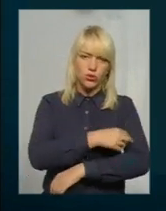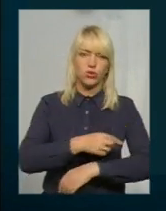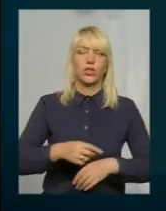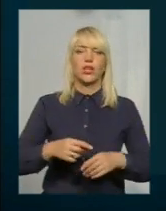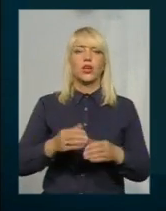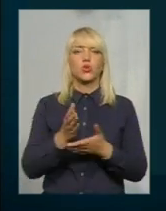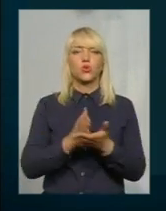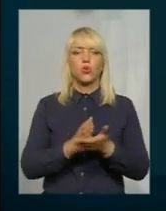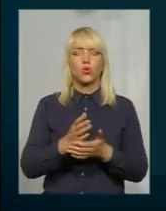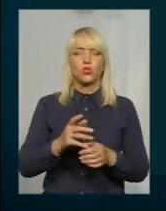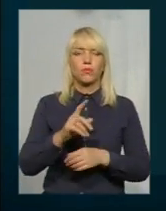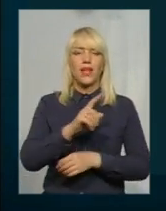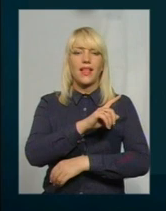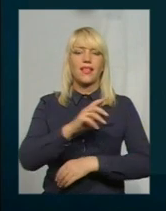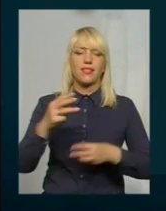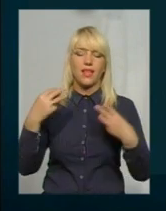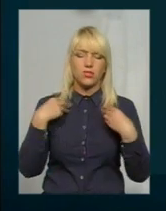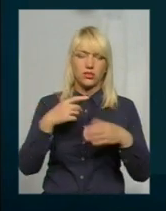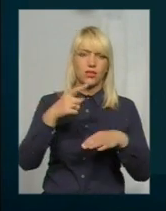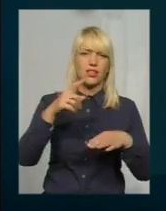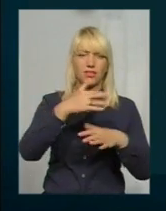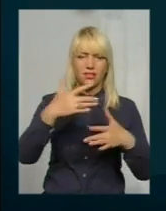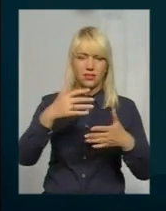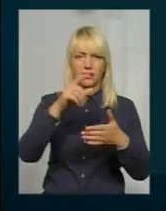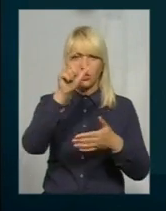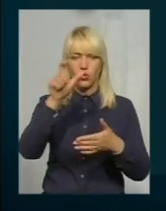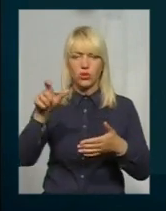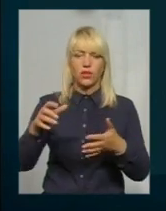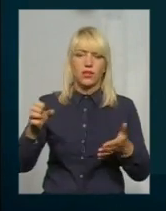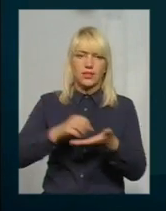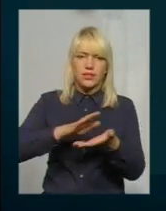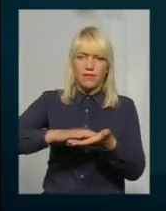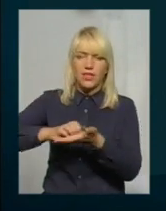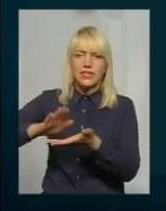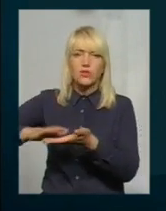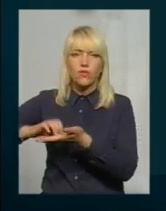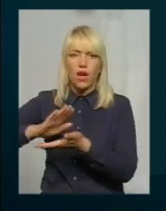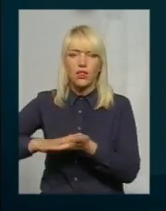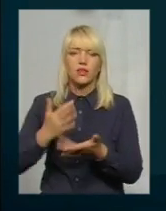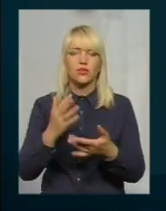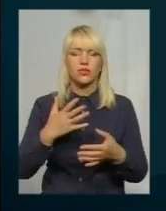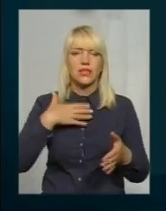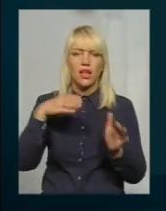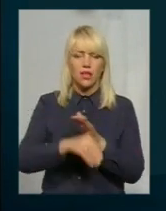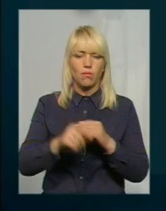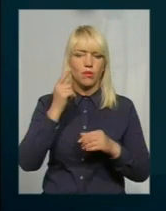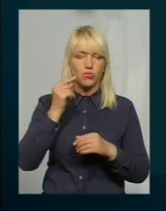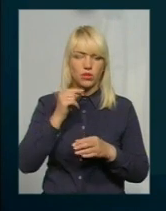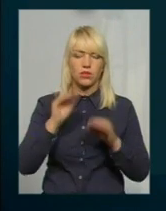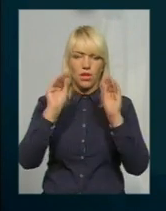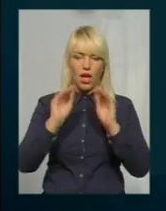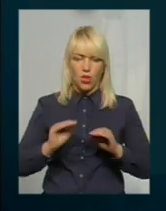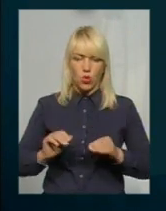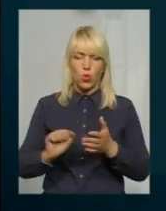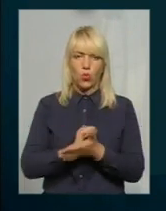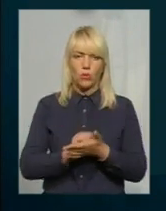ветеринарної служби. Приїхали, зафіксували факт загибелі бжіл. Насліджуючи, націкавали документи. Відправили на аналіз,